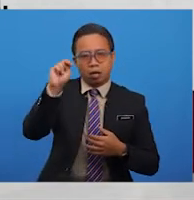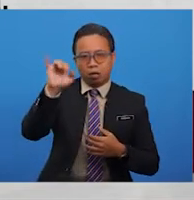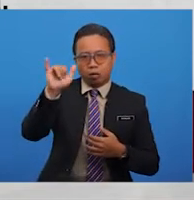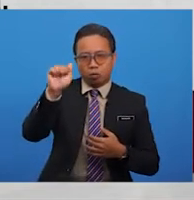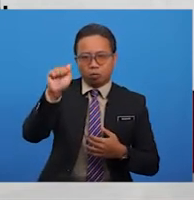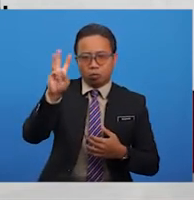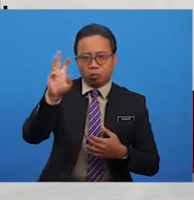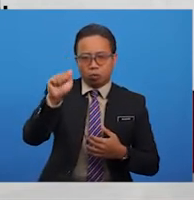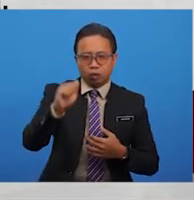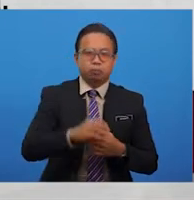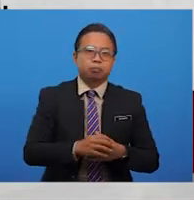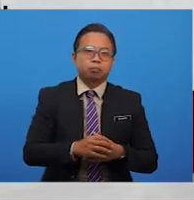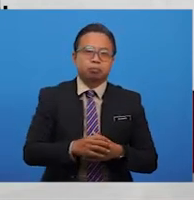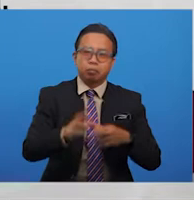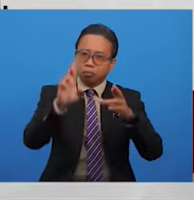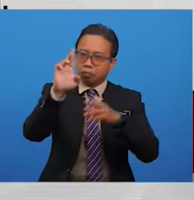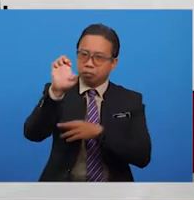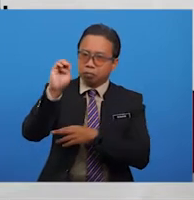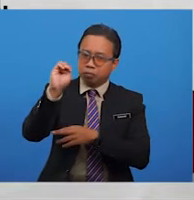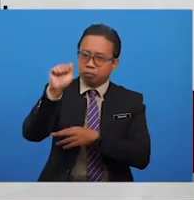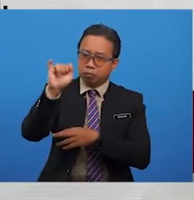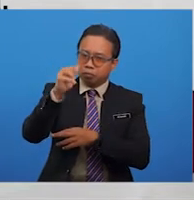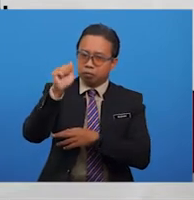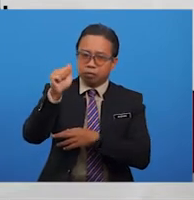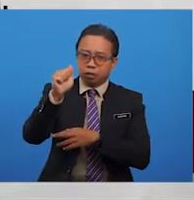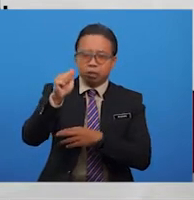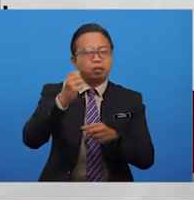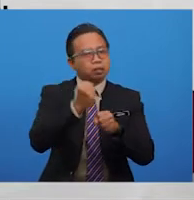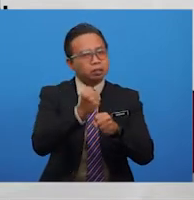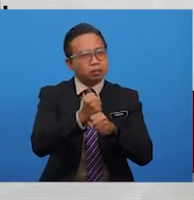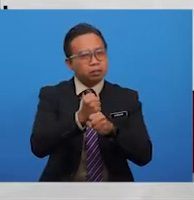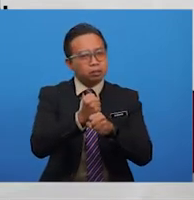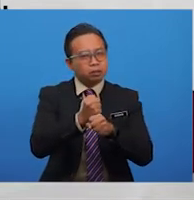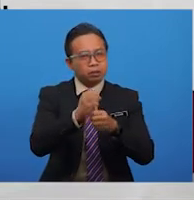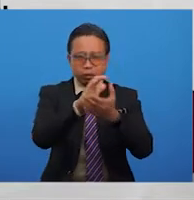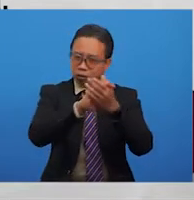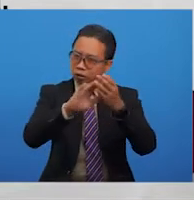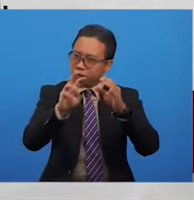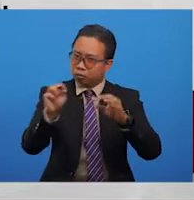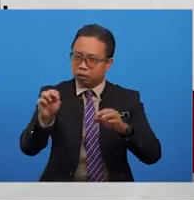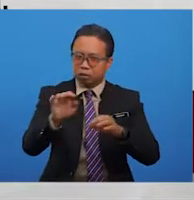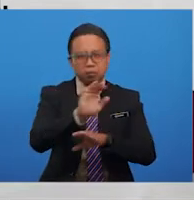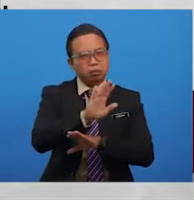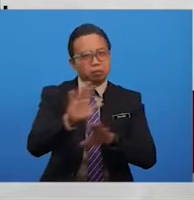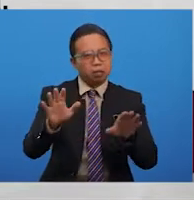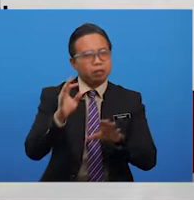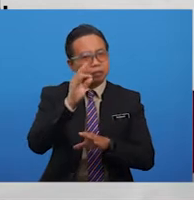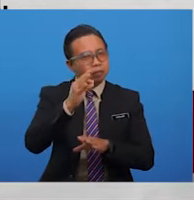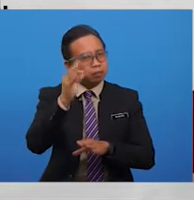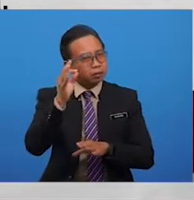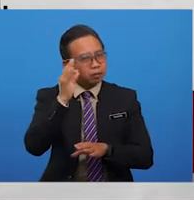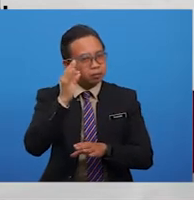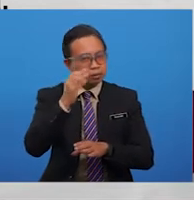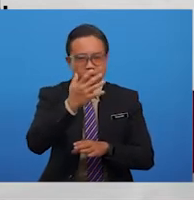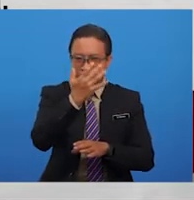Seterusnya, para remaja beranggapan pekerjaan sebagai anggota keselamatan tidak popular dan tidak